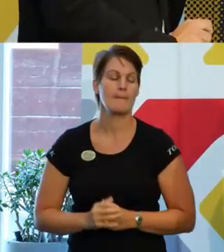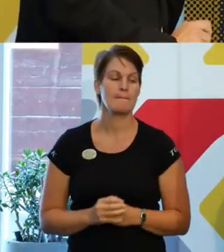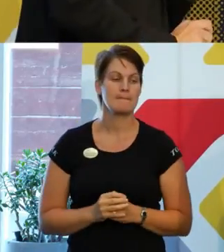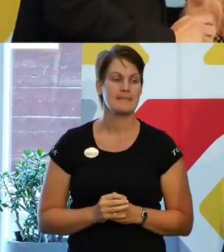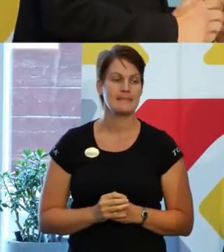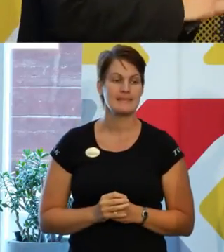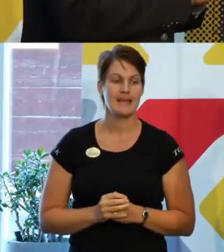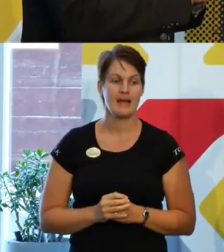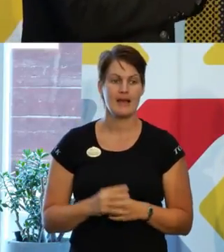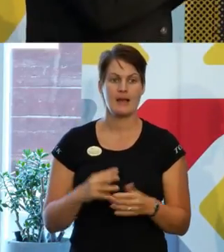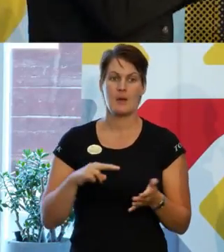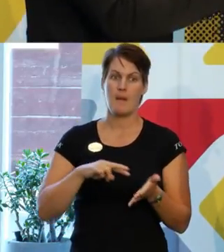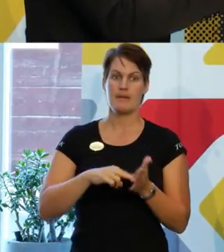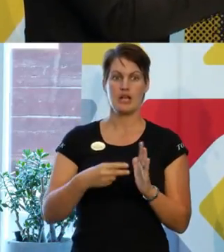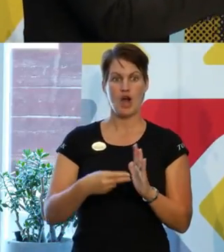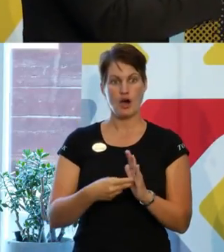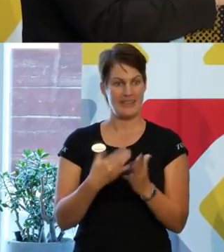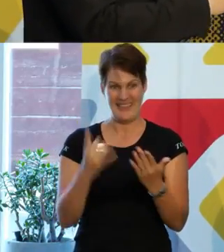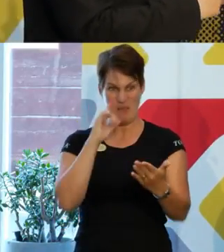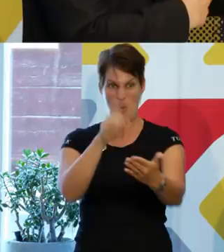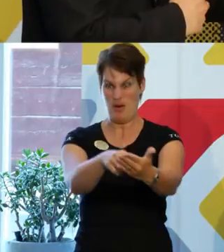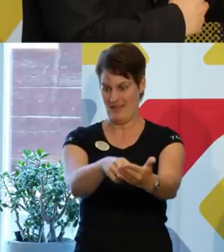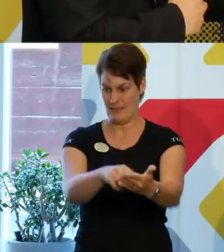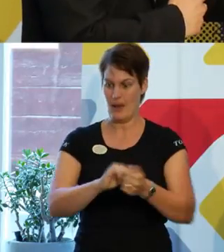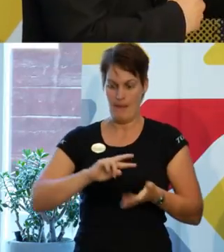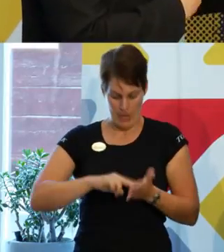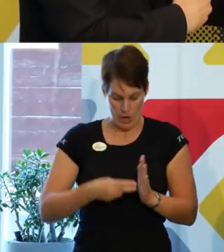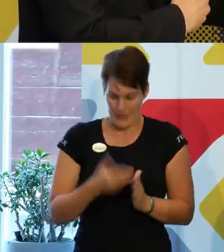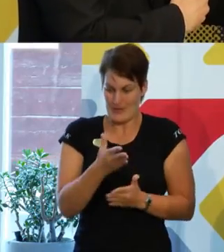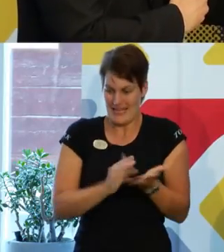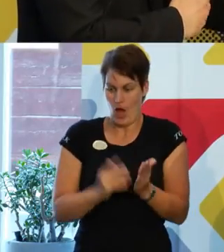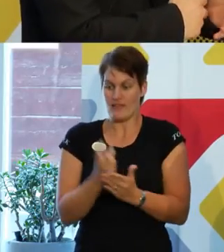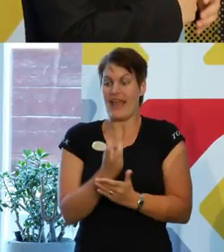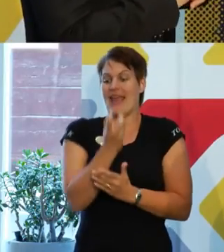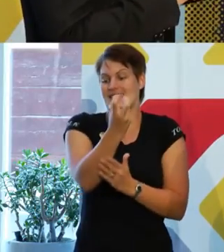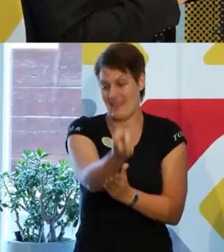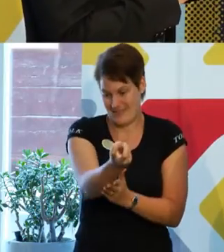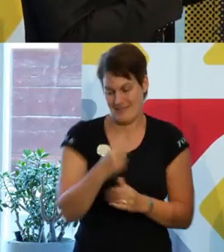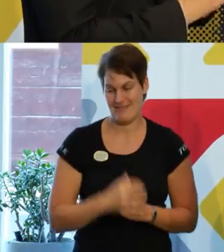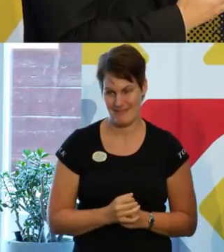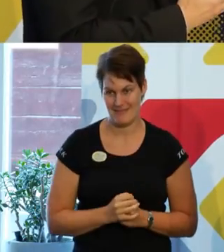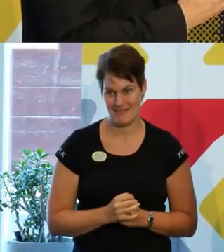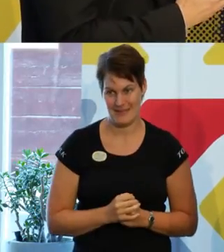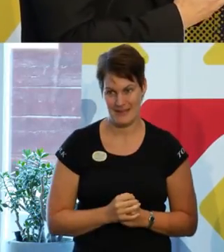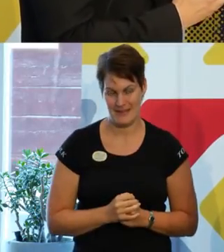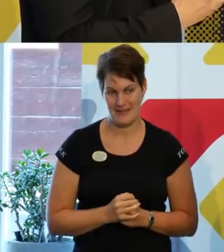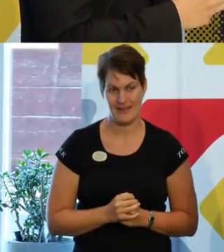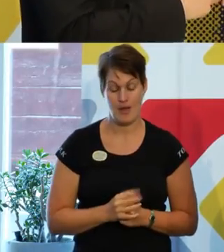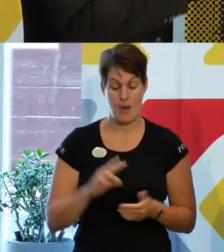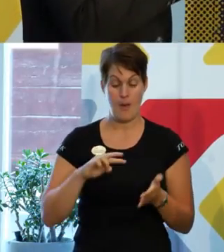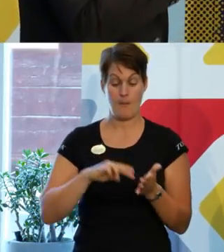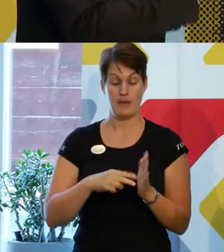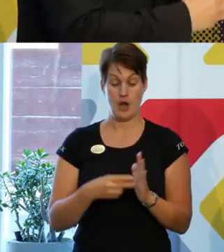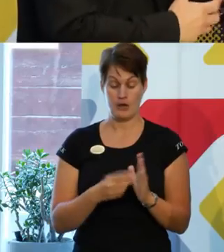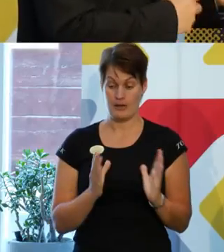säga att planen är ju inte heller målet utan det är liksom en del på resan. Så vi har bara börjat. Och faktum är att den här planen